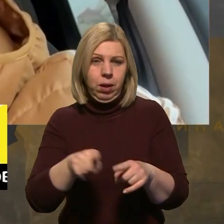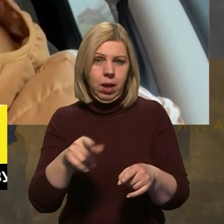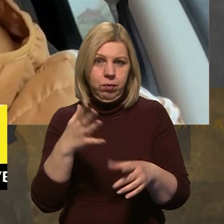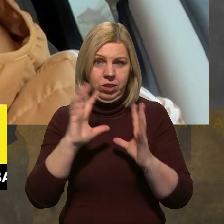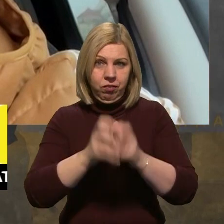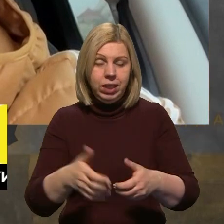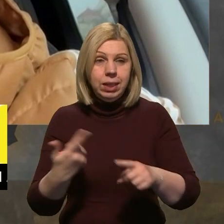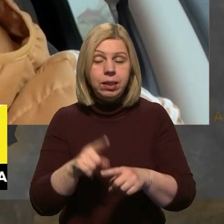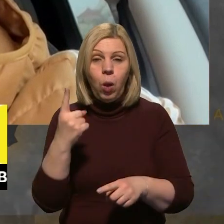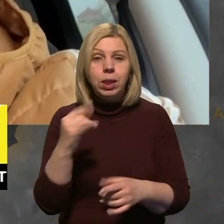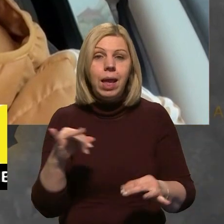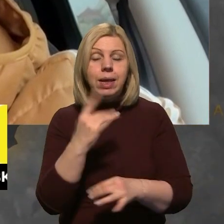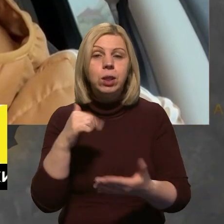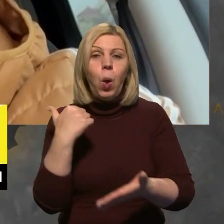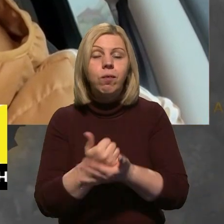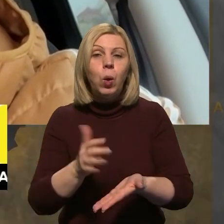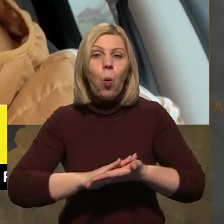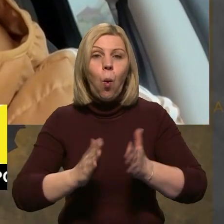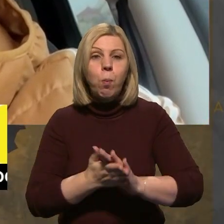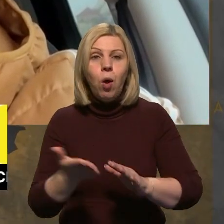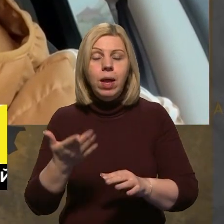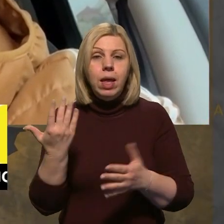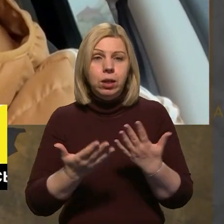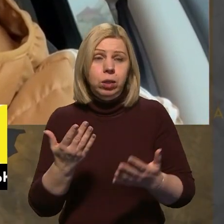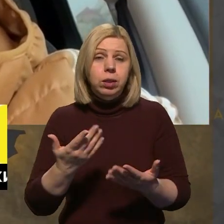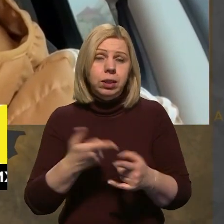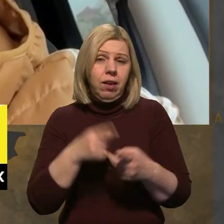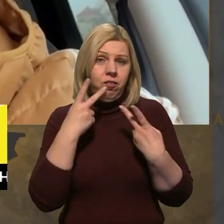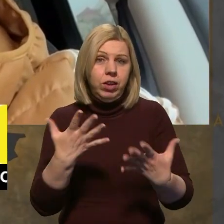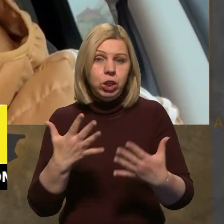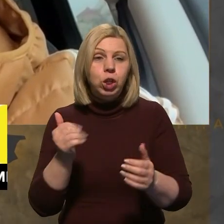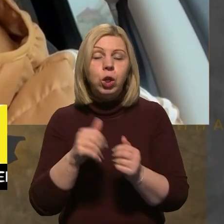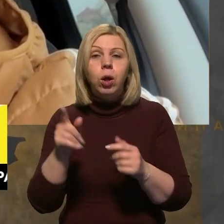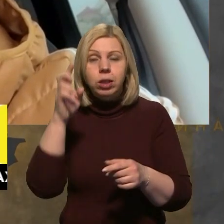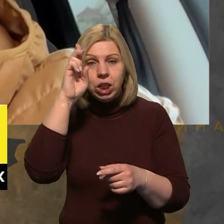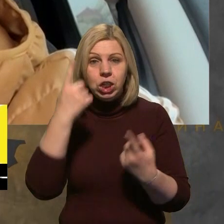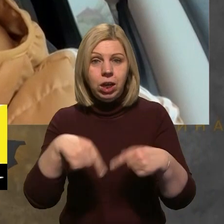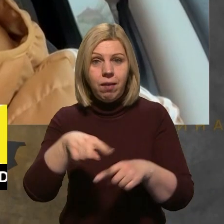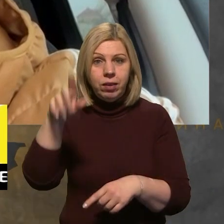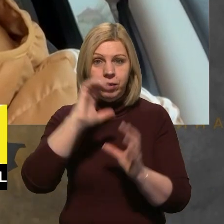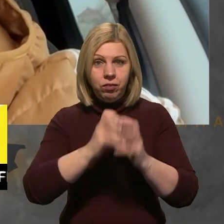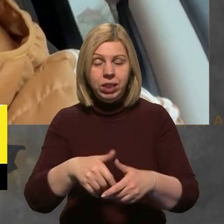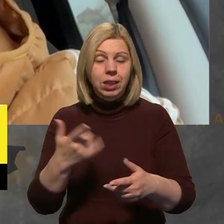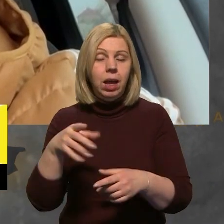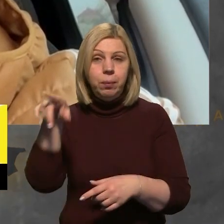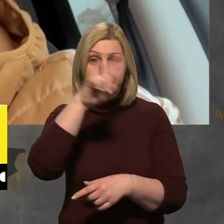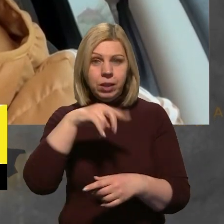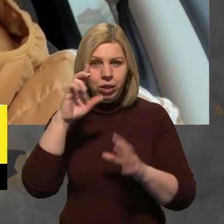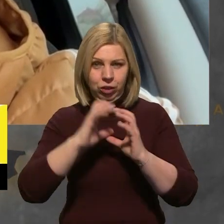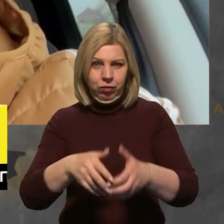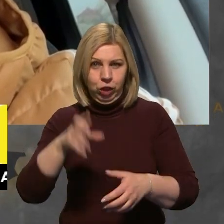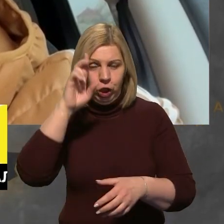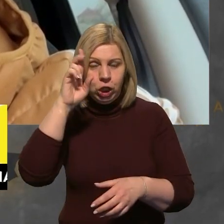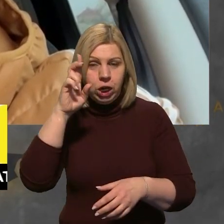в світі, це одне із головних умов. Тобто, ну досить очевидно, що жодна держава в світі або майже жодна держава в світі